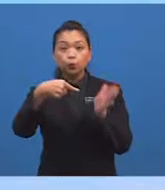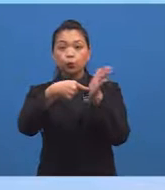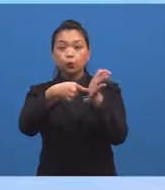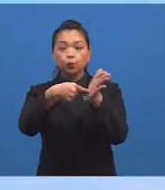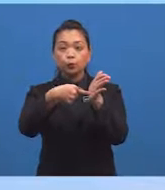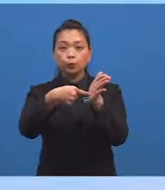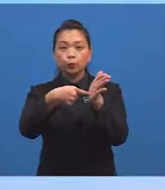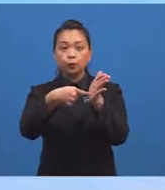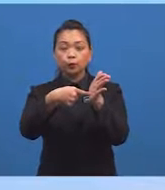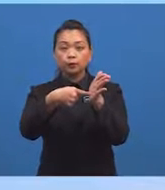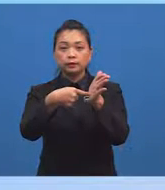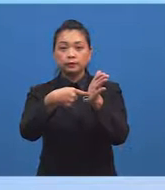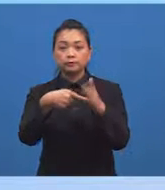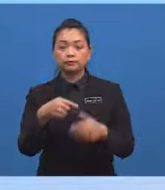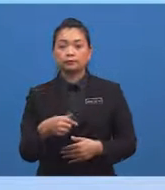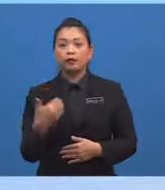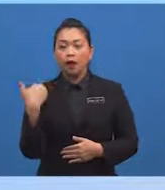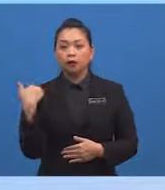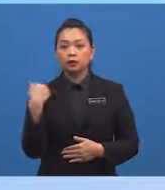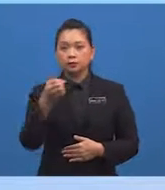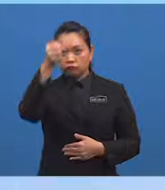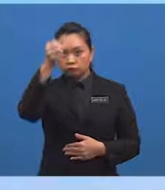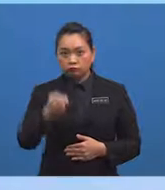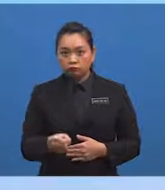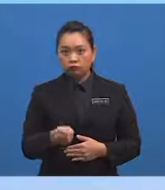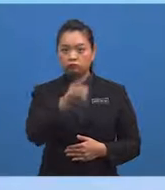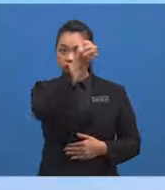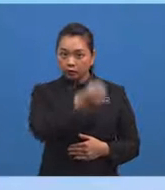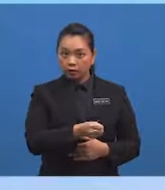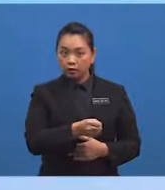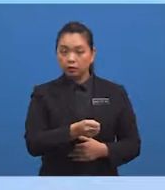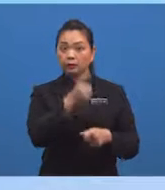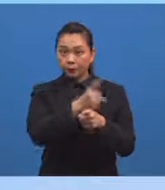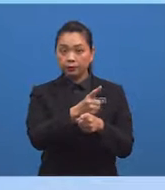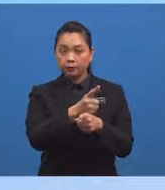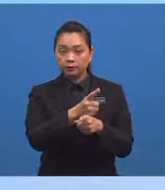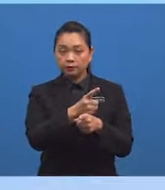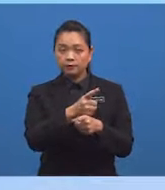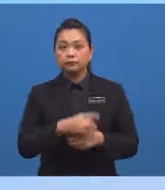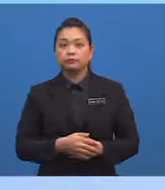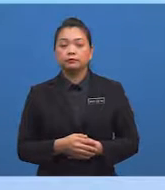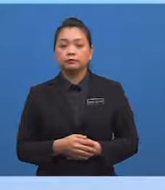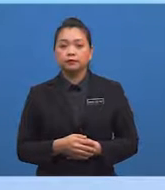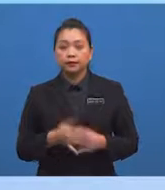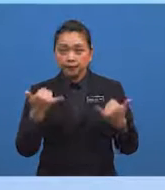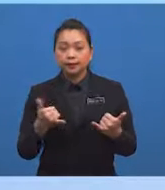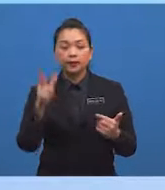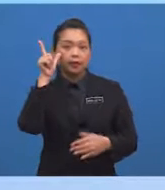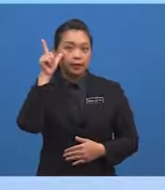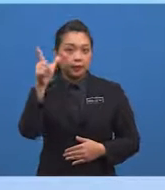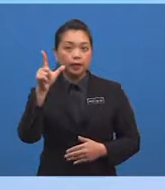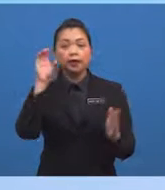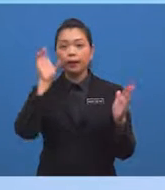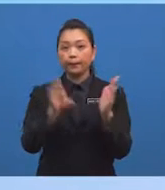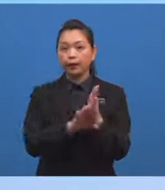bulatan merah Ya, terdapat tiang pada pemegang tangga tersebut Kita lihat pula